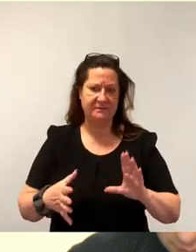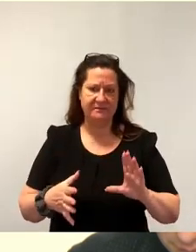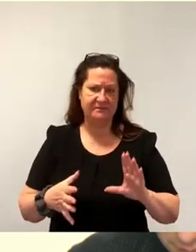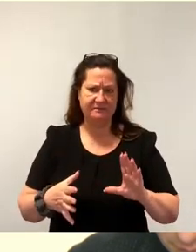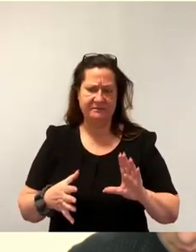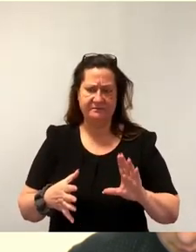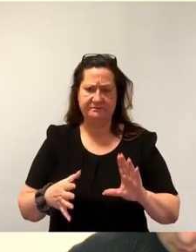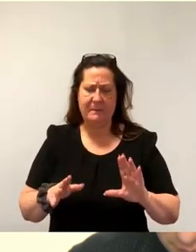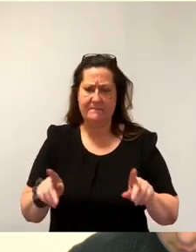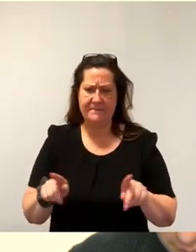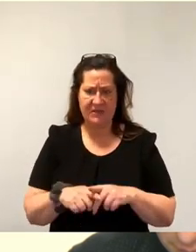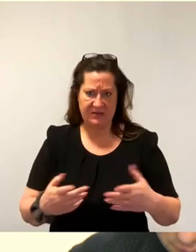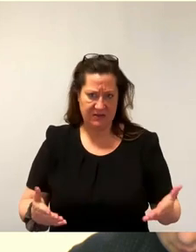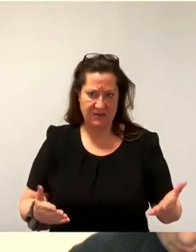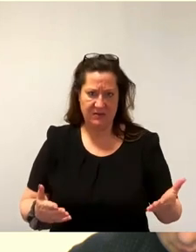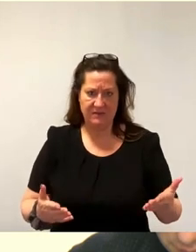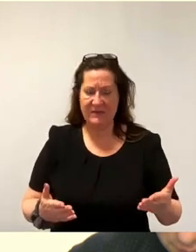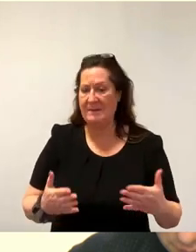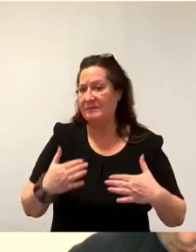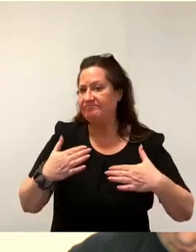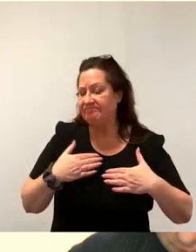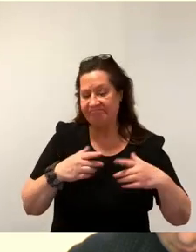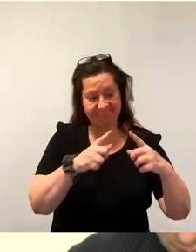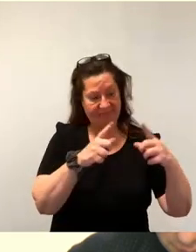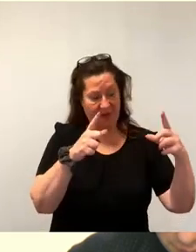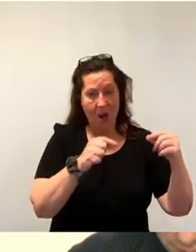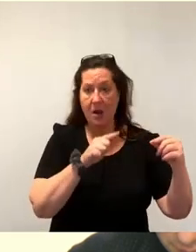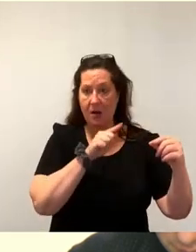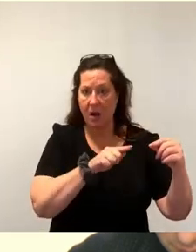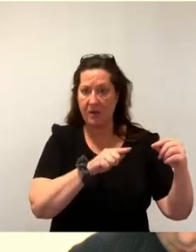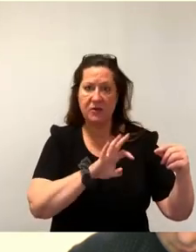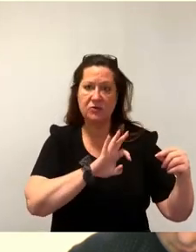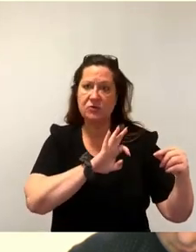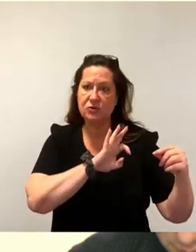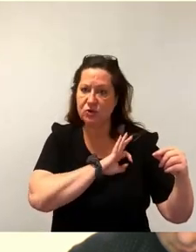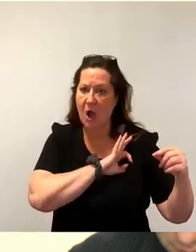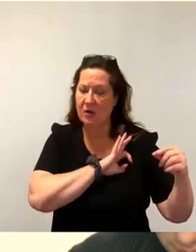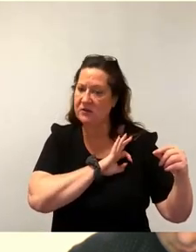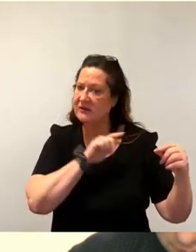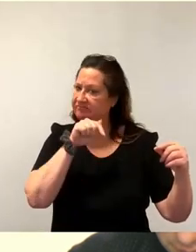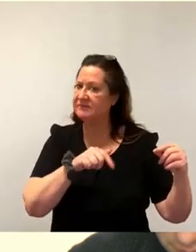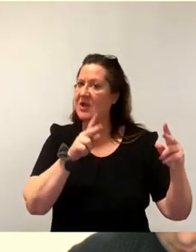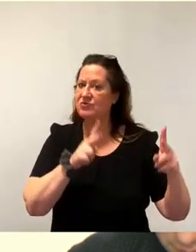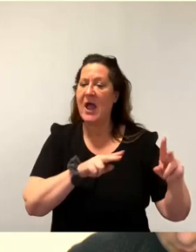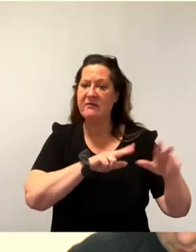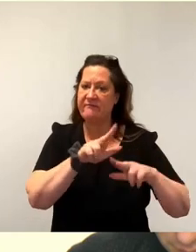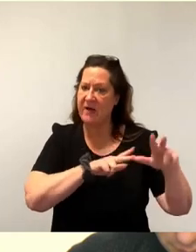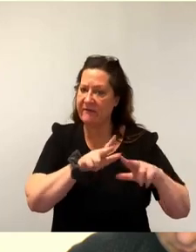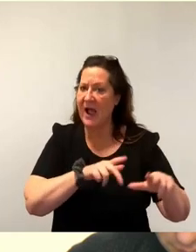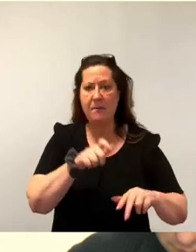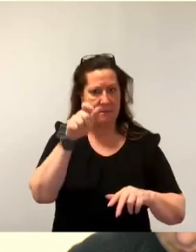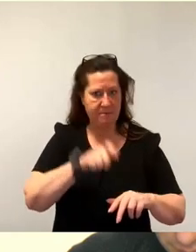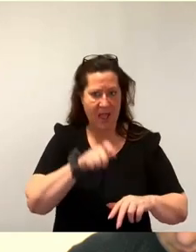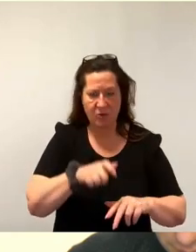Ich sehe diese Karte als eine Chance für uns als Stadtverwaltung Personal, Ressourcen einzusparen,